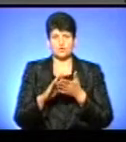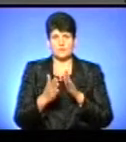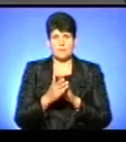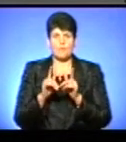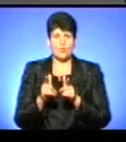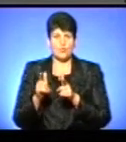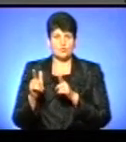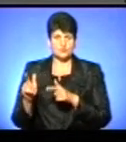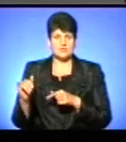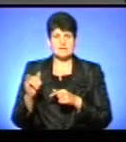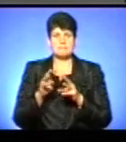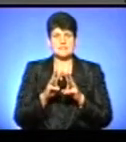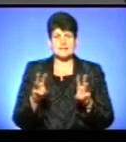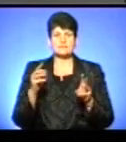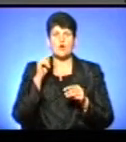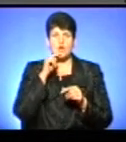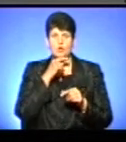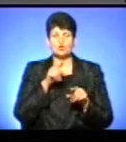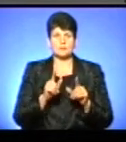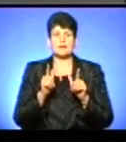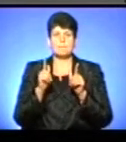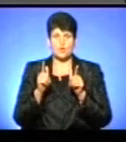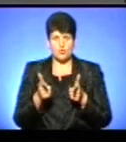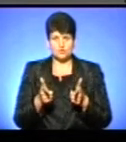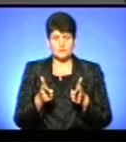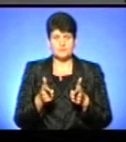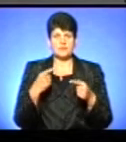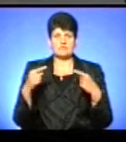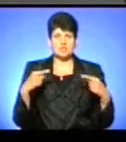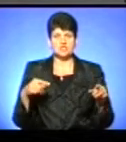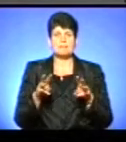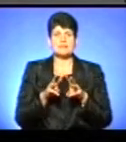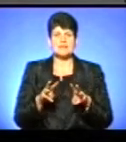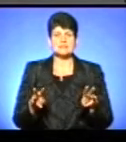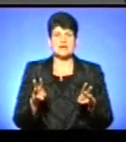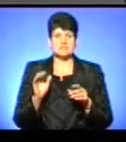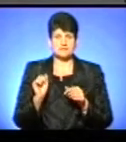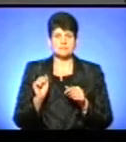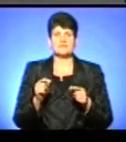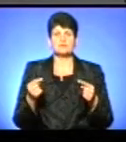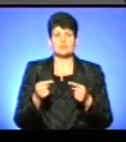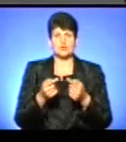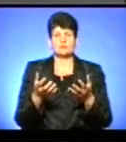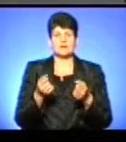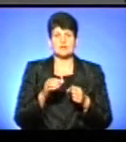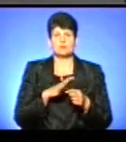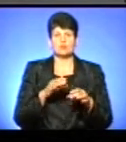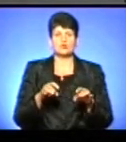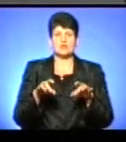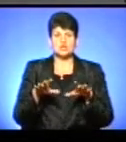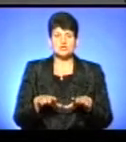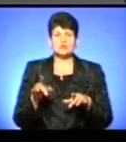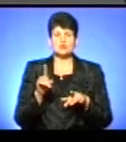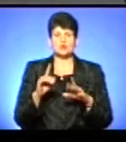погоджувало і Міністерство економіки, погоджували в інших міністерствах, відповідно, прийнято було урядове рішення і